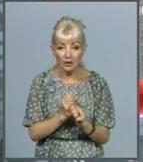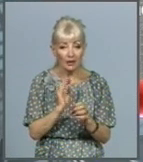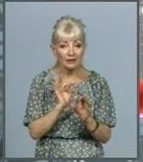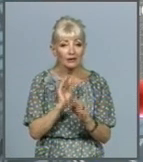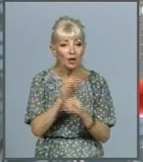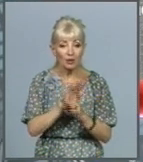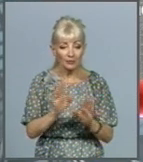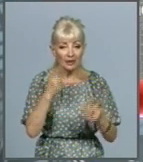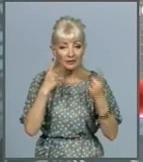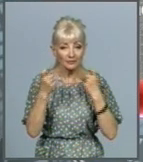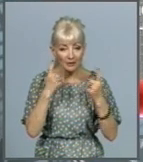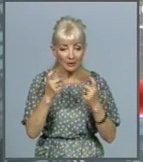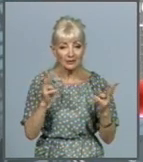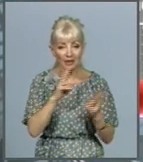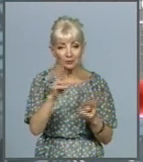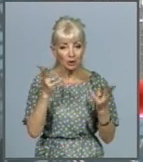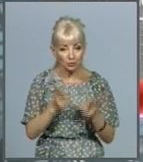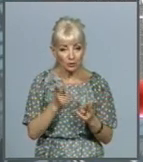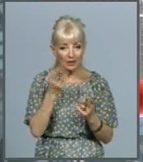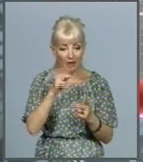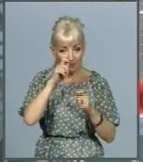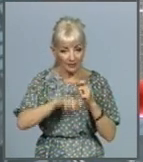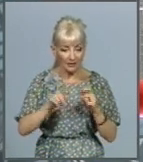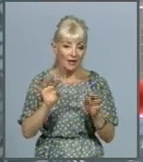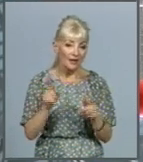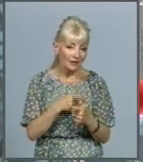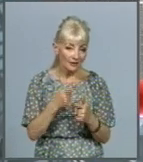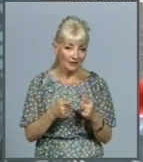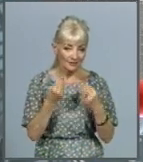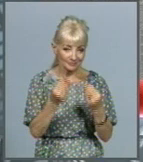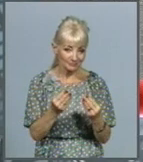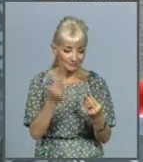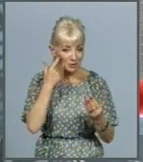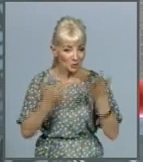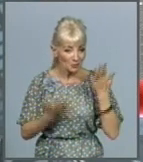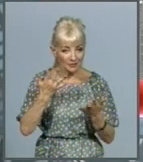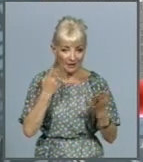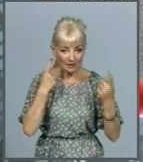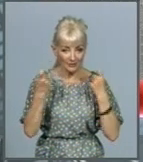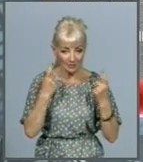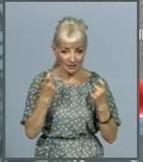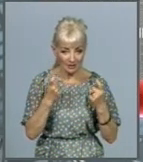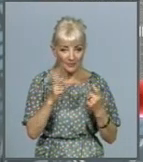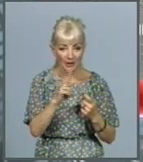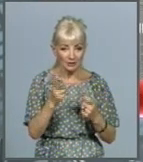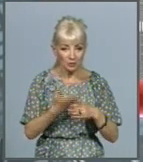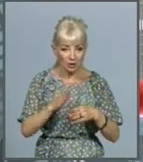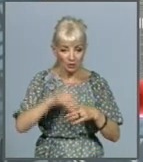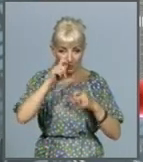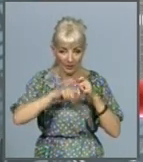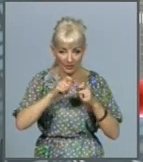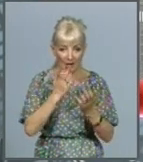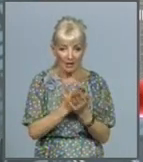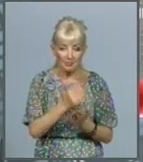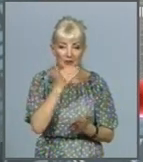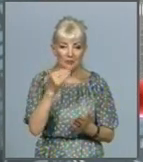для належної перевірки або надання неповної або сумнівної інформації, яку важко перевірити. Має велику кількість рахунків